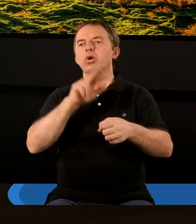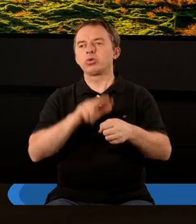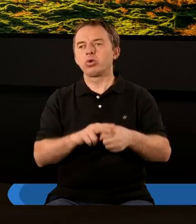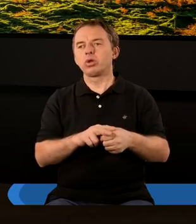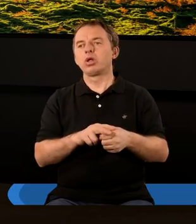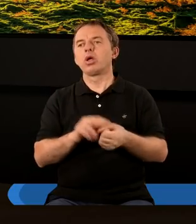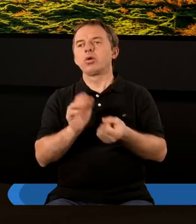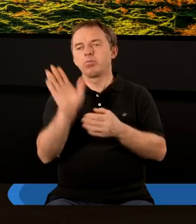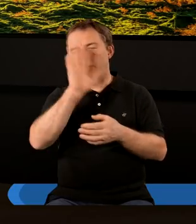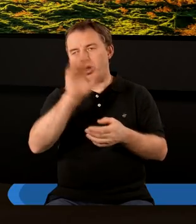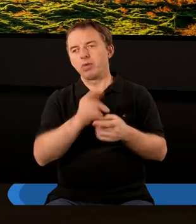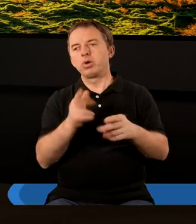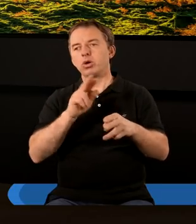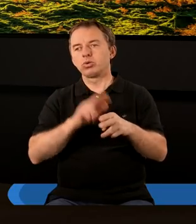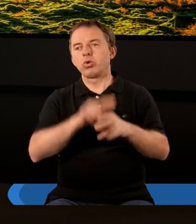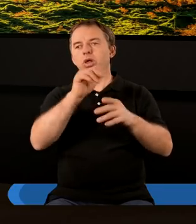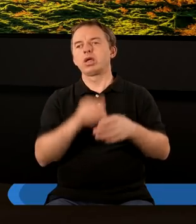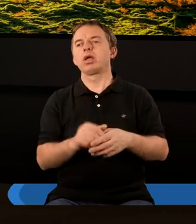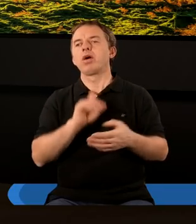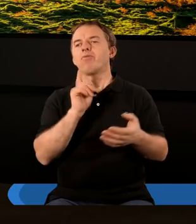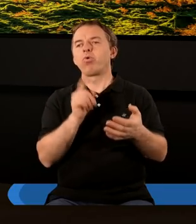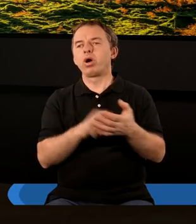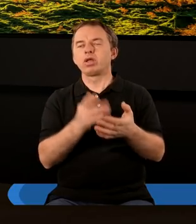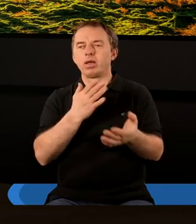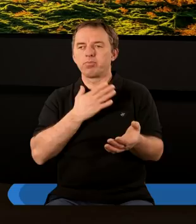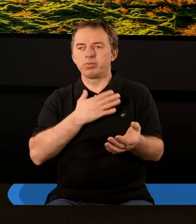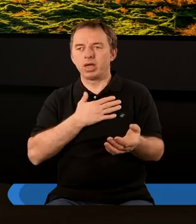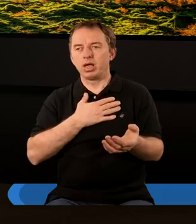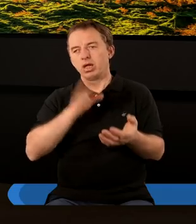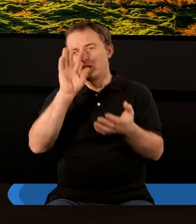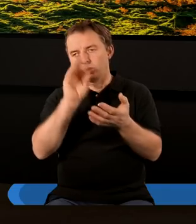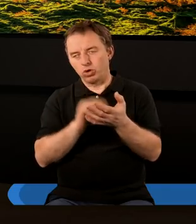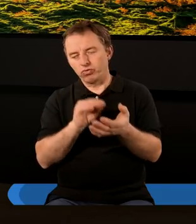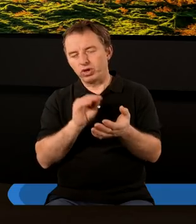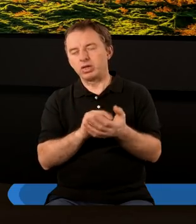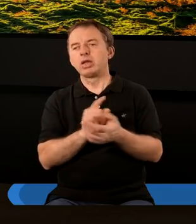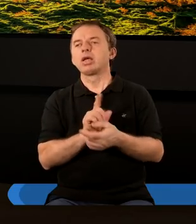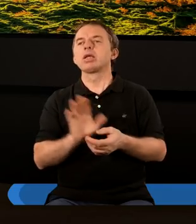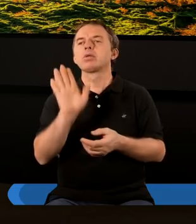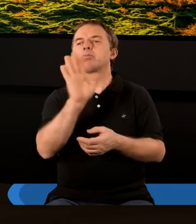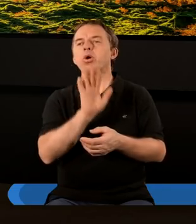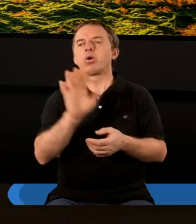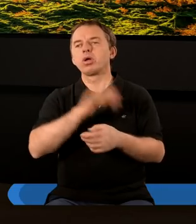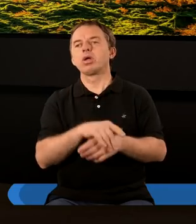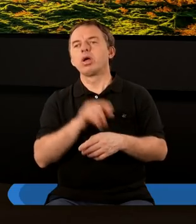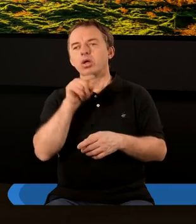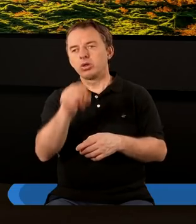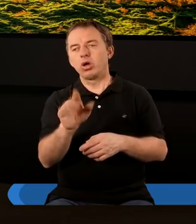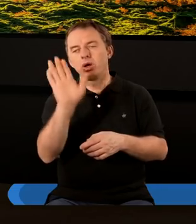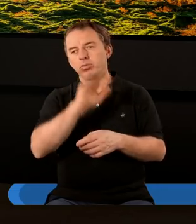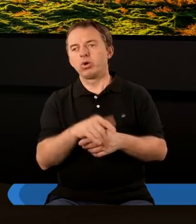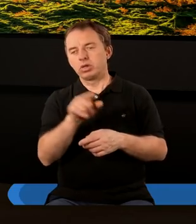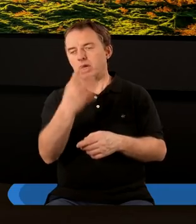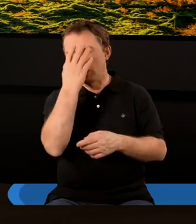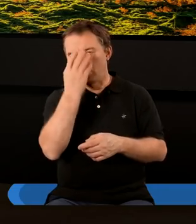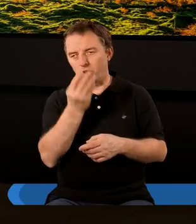wybrani przez Pana Boga, którzy właśnie mieli niesamowite doświadczenie z Bogiem, tak? Więc taki Pan Bóg właśnie